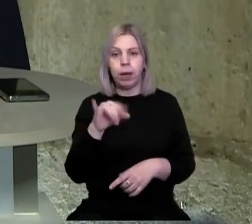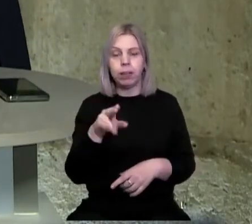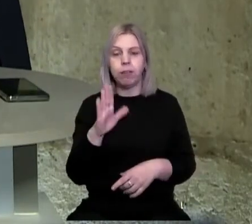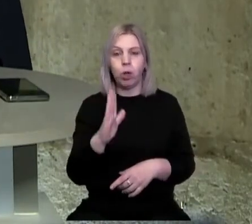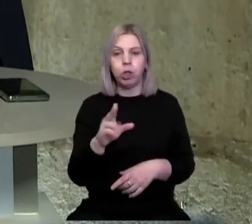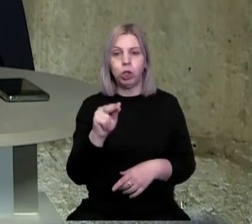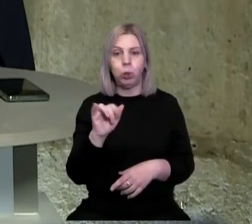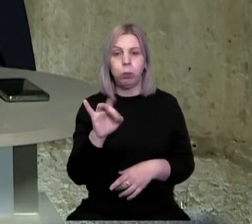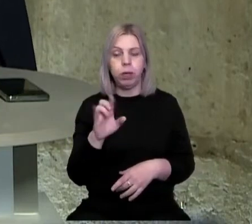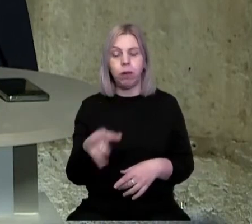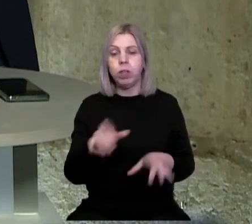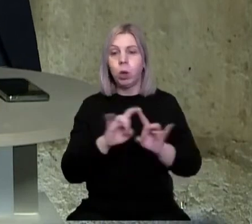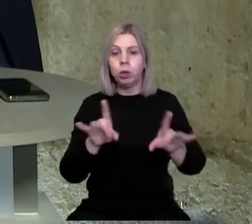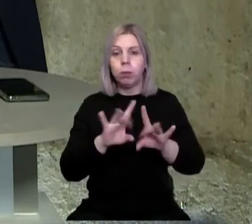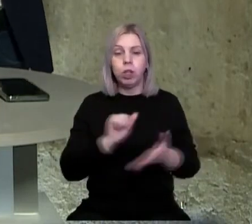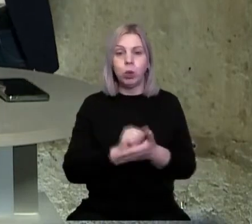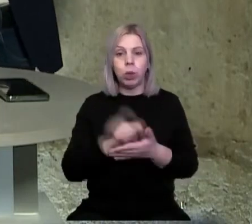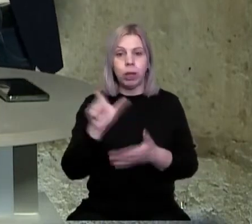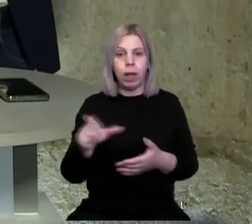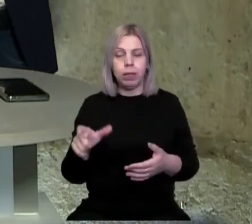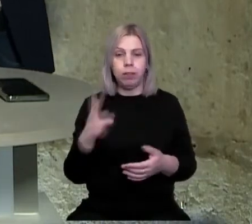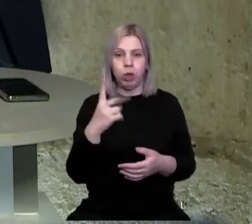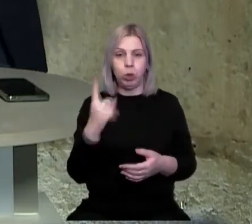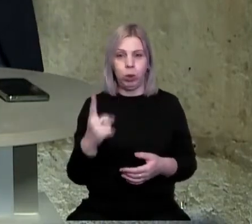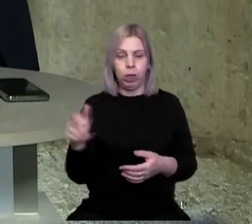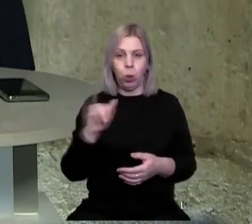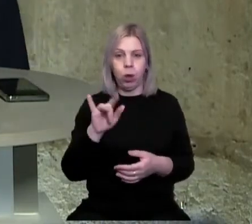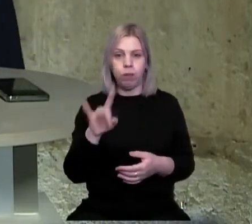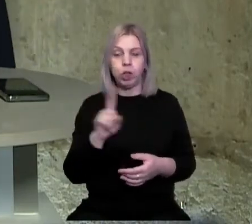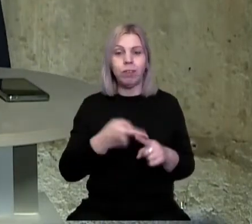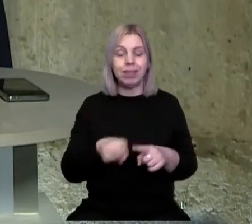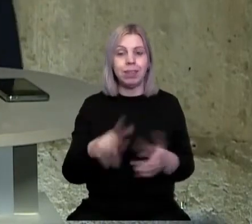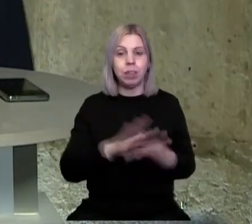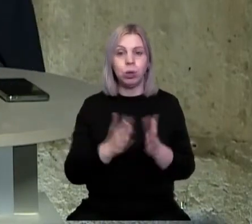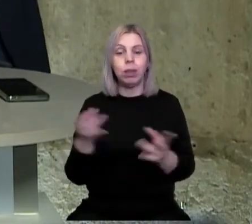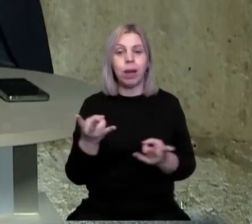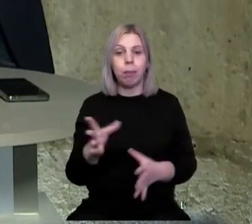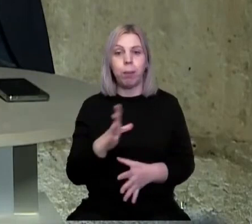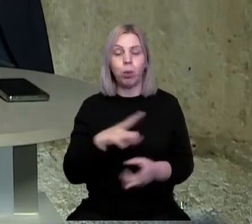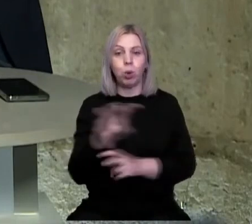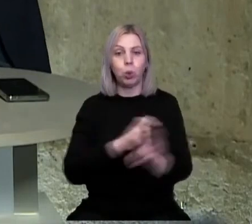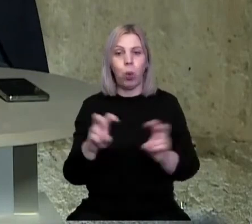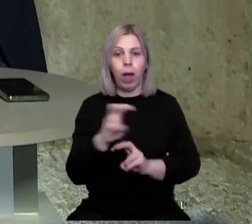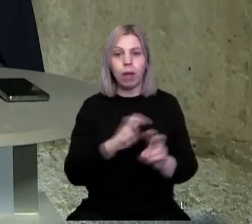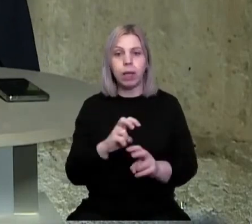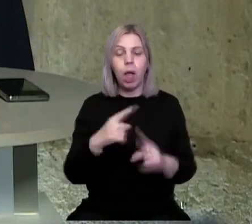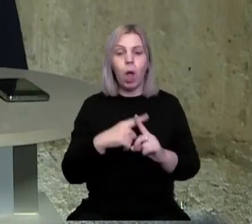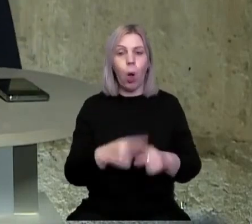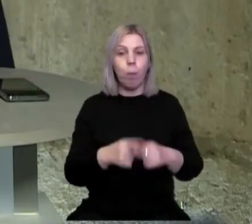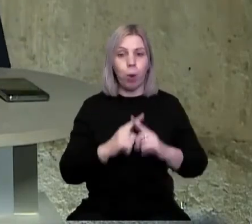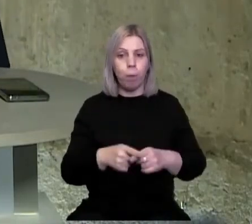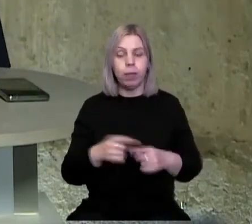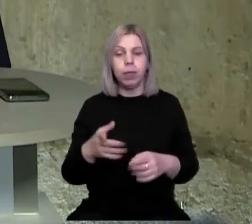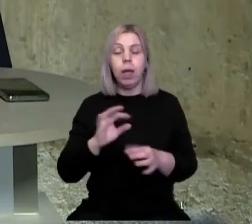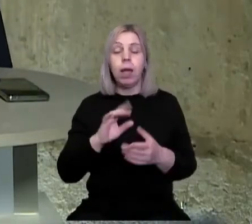Володимир Чубірко. Він розповів журналістам телеканалу «21 Унквер», що у цій ситуації варто було шукати компроміс. Цитую.